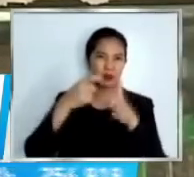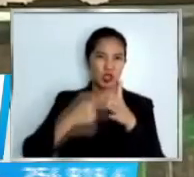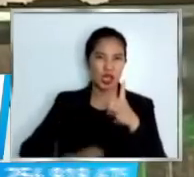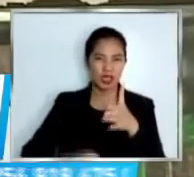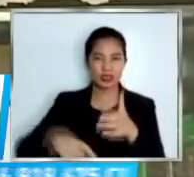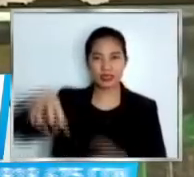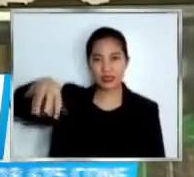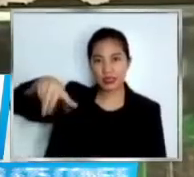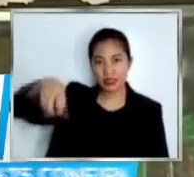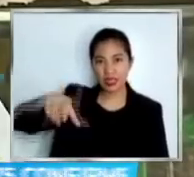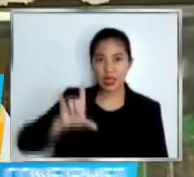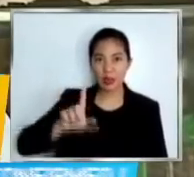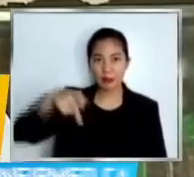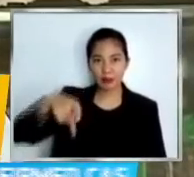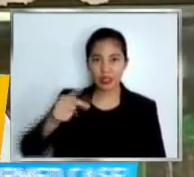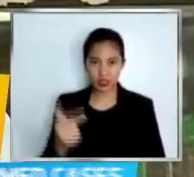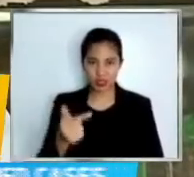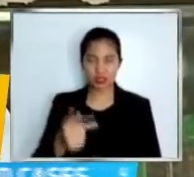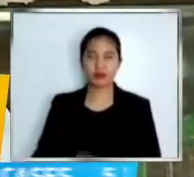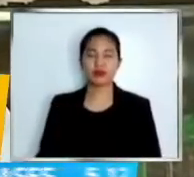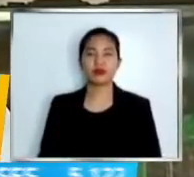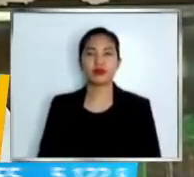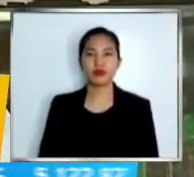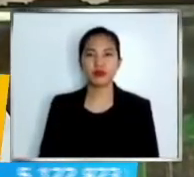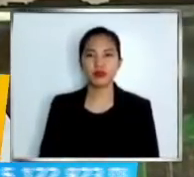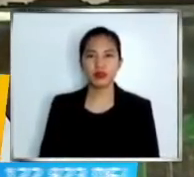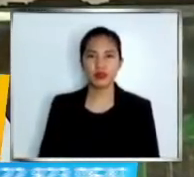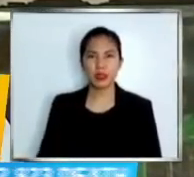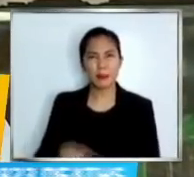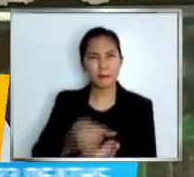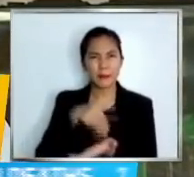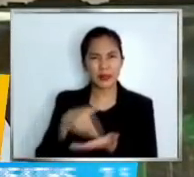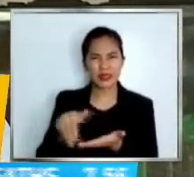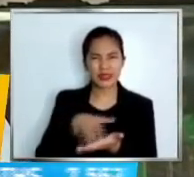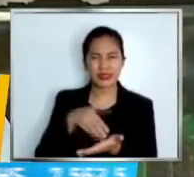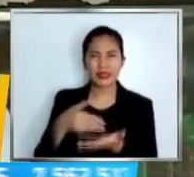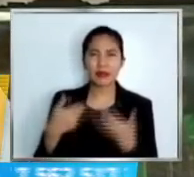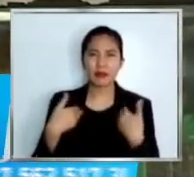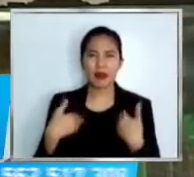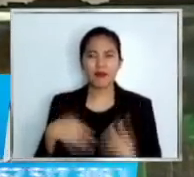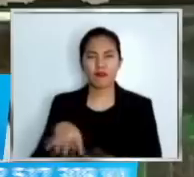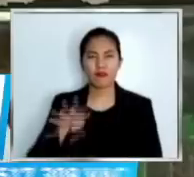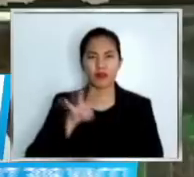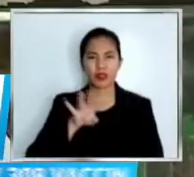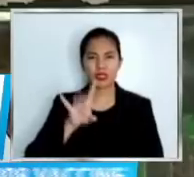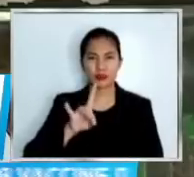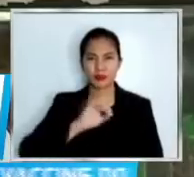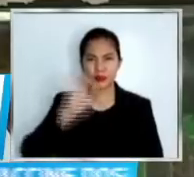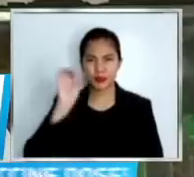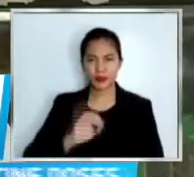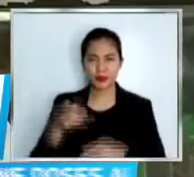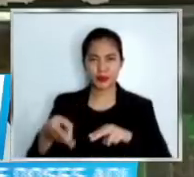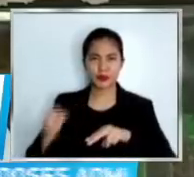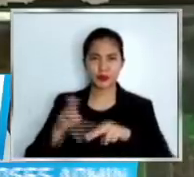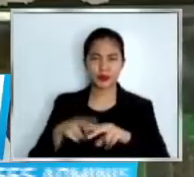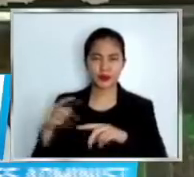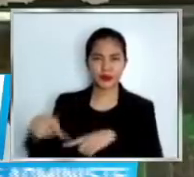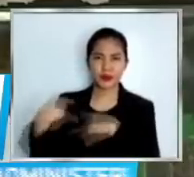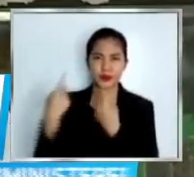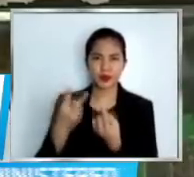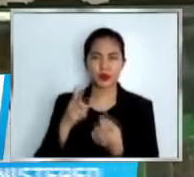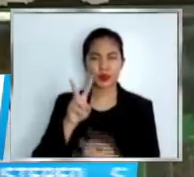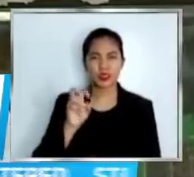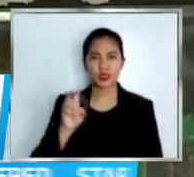48% ng increase. From 2020 to 2021, ang